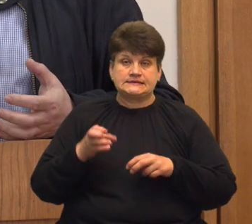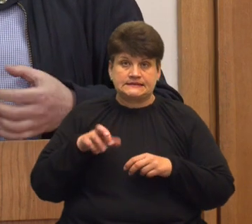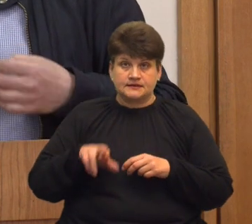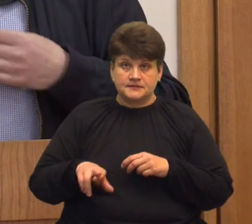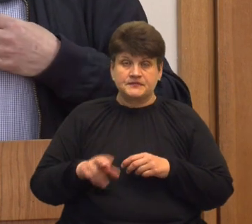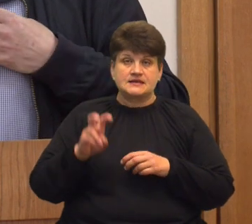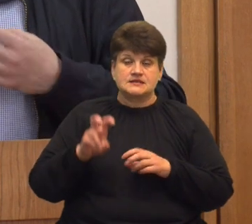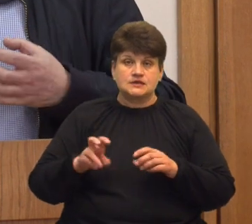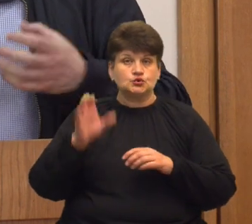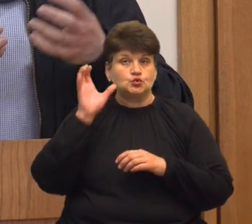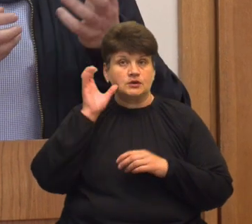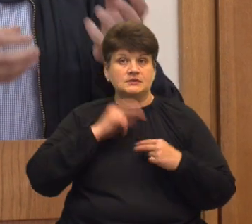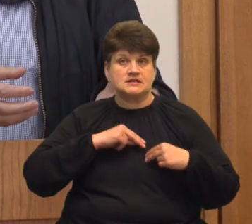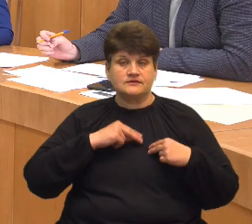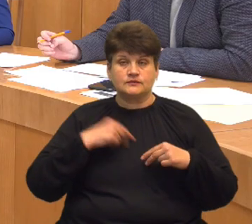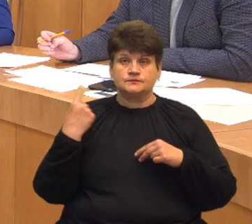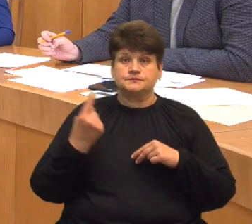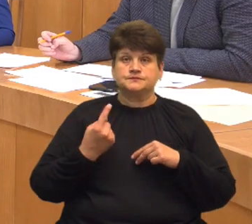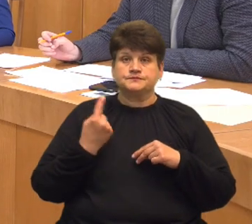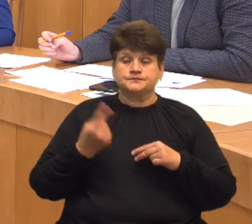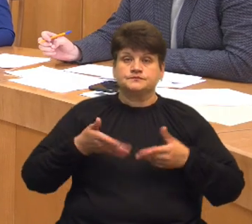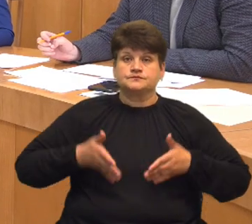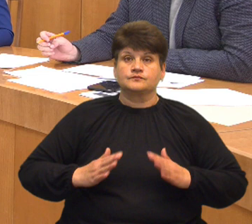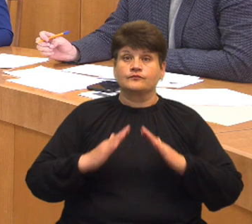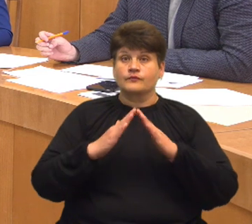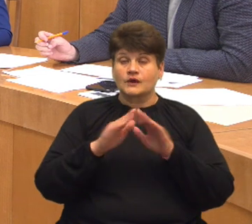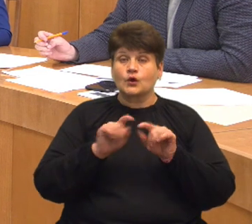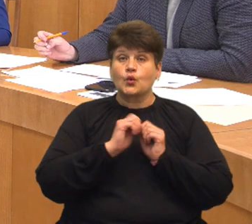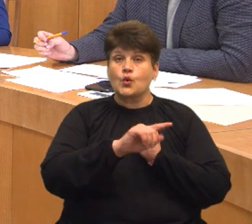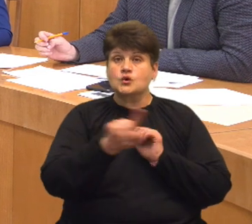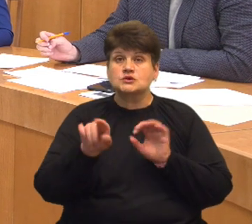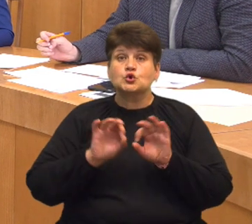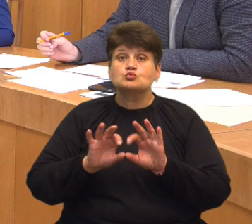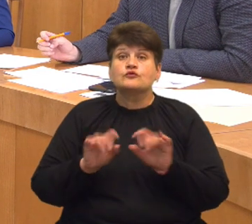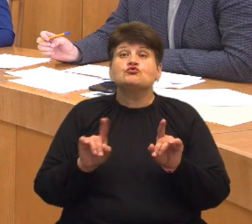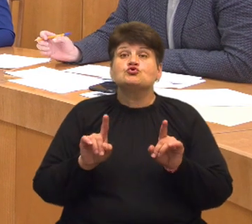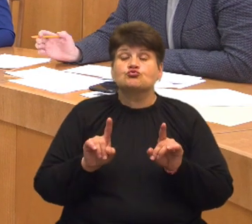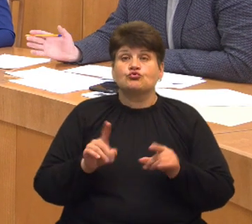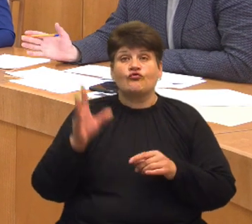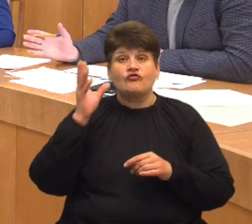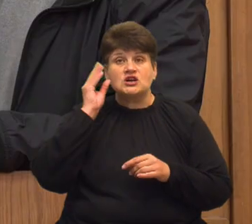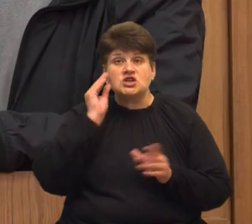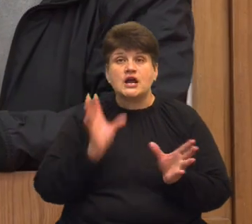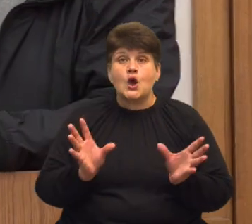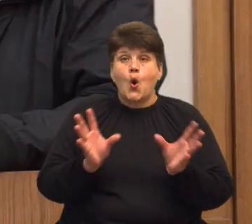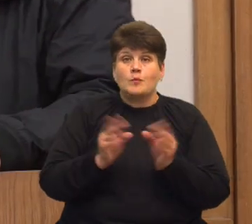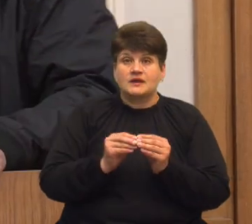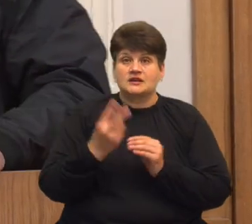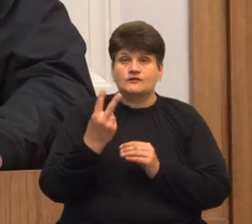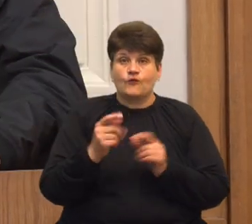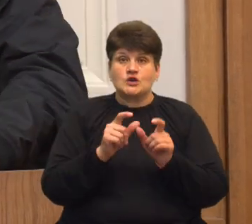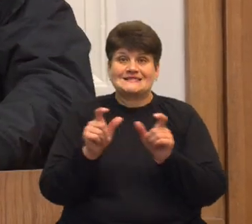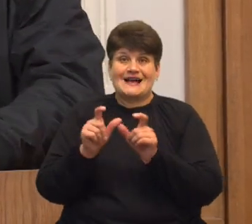заслухали працівників перенатального центру. Кожен з них розповів, чому вважає об'єднання двох закладів недоцільним. У нас